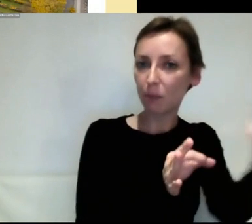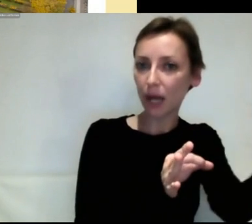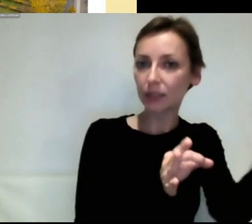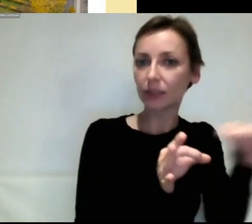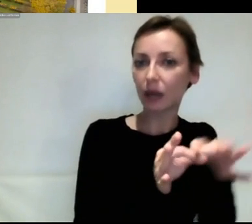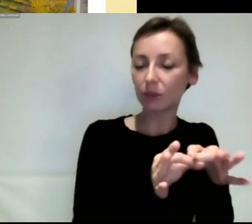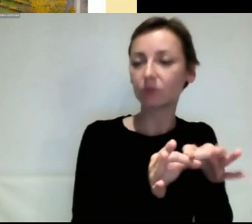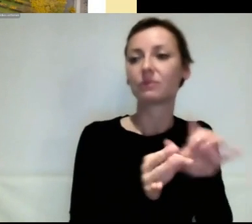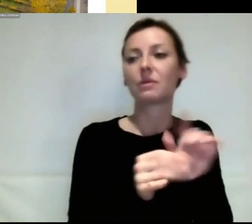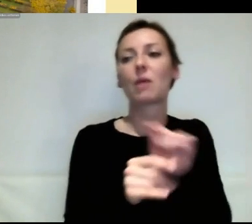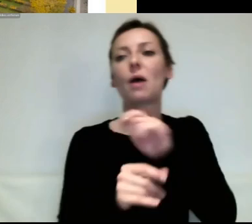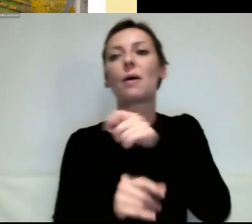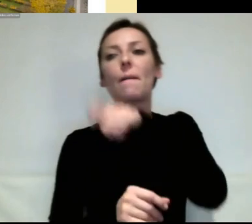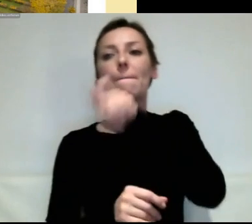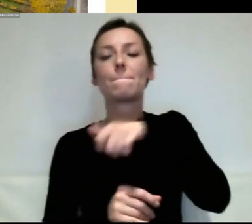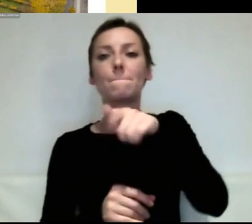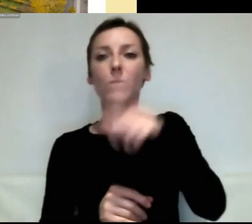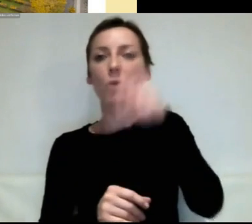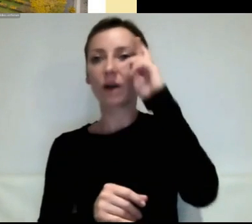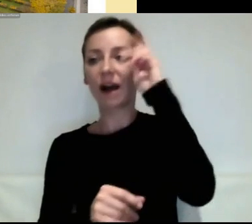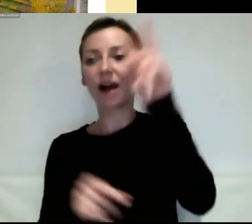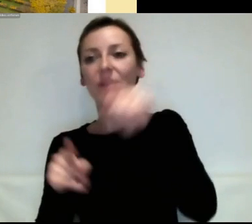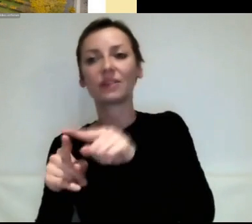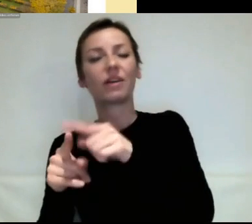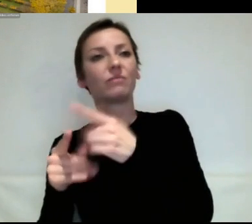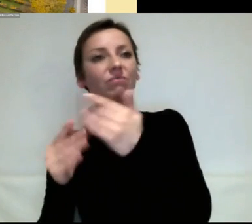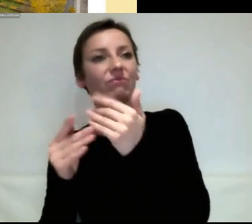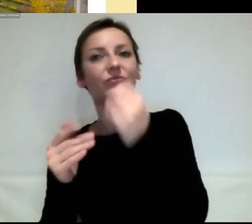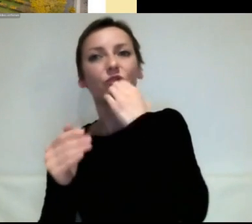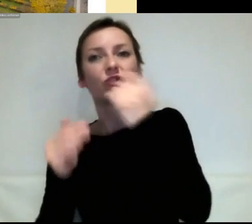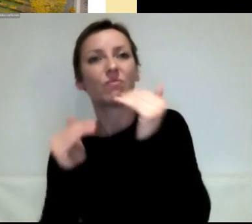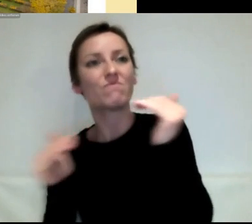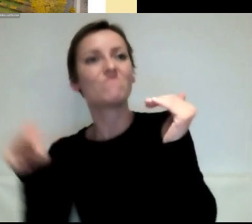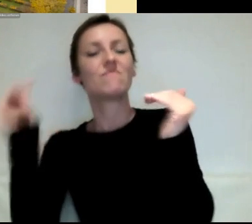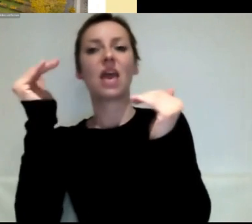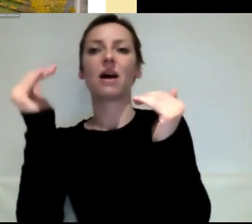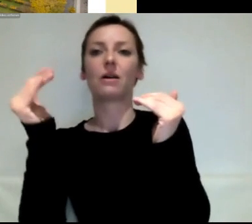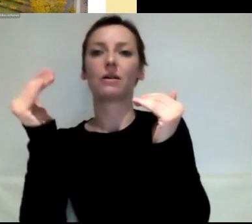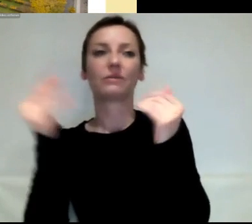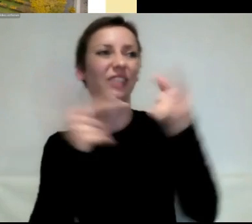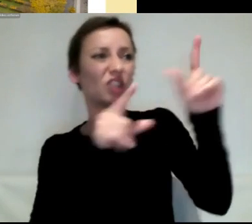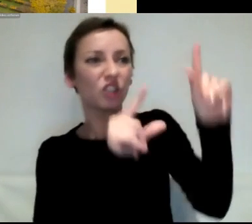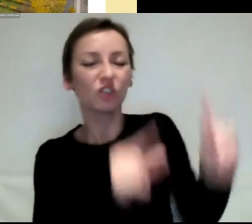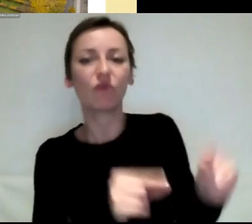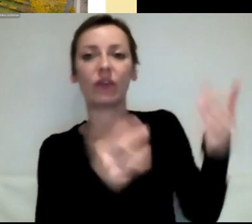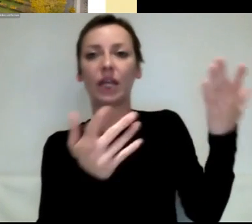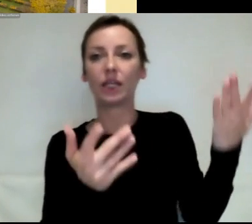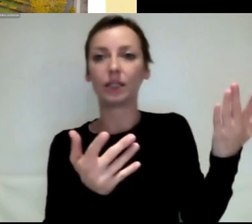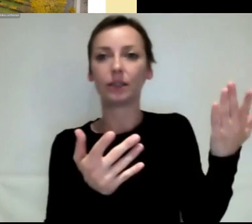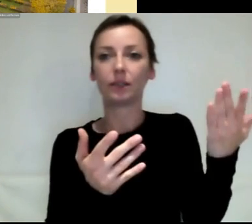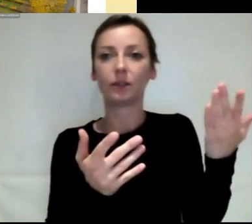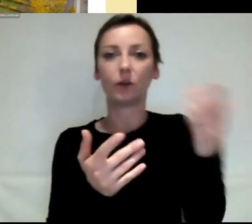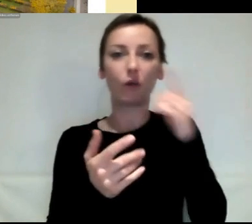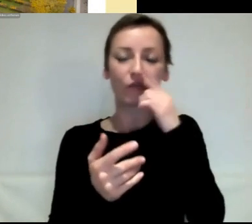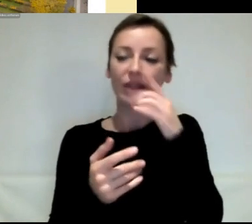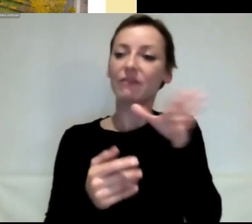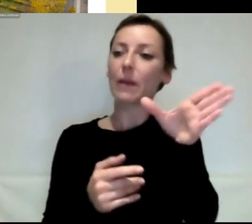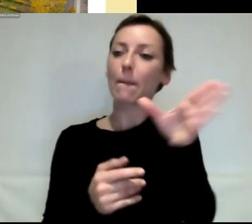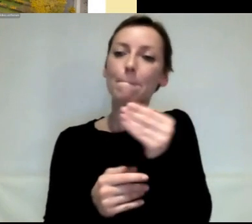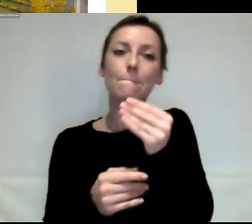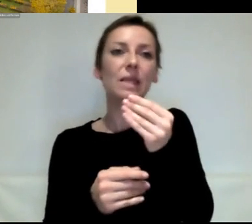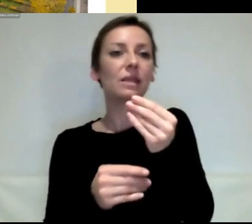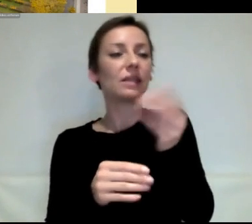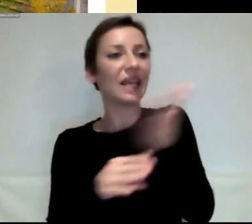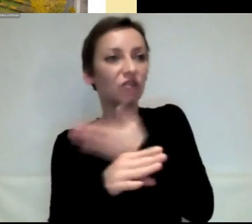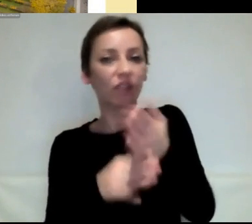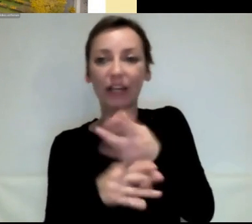brauchen. Und dann durch dieses mehr Demokratie, mehr Mitsprache kommen wir auch zur besseren Klimapolitik. Und das ist für